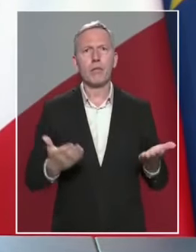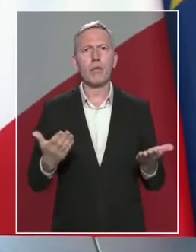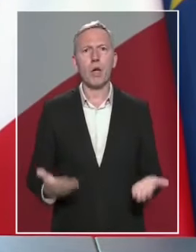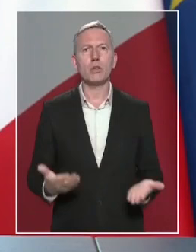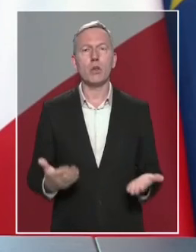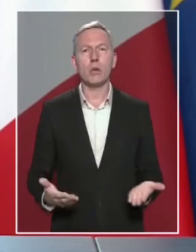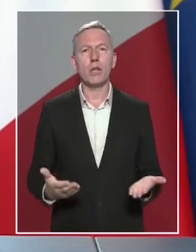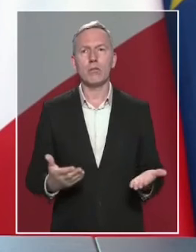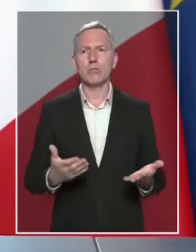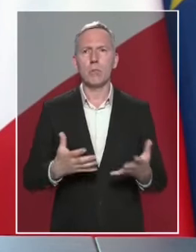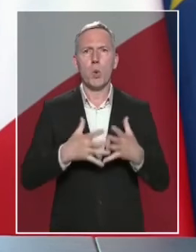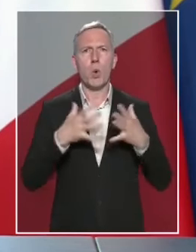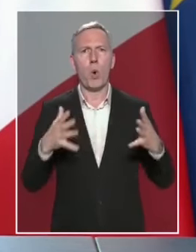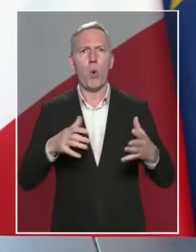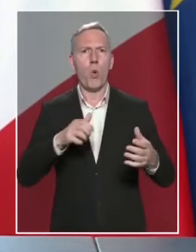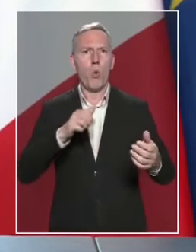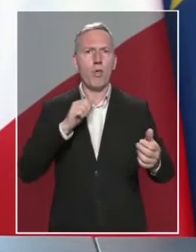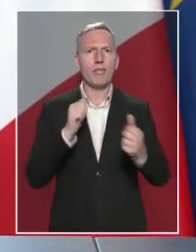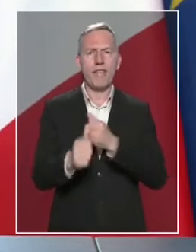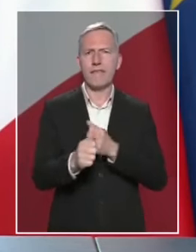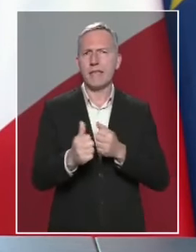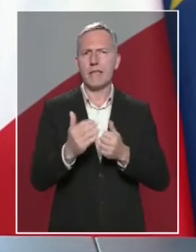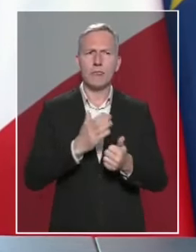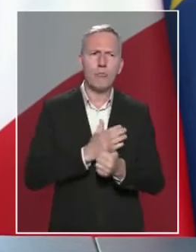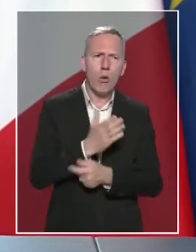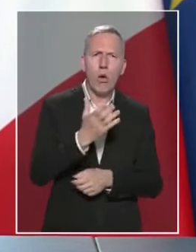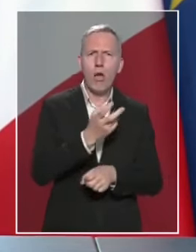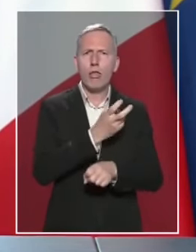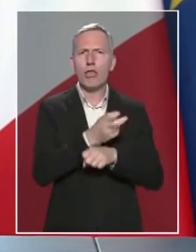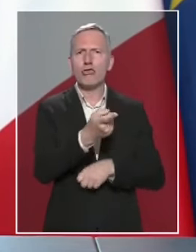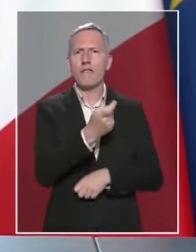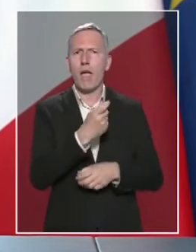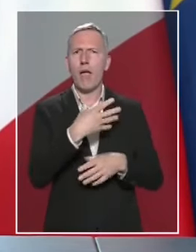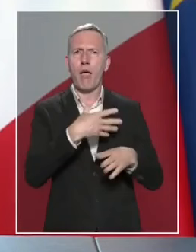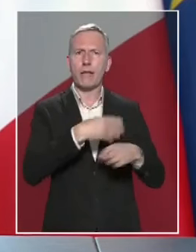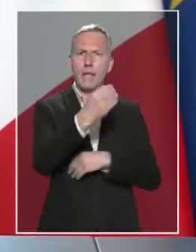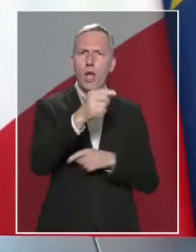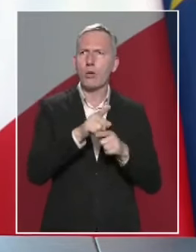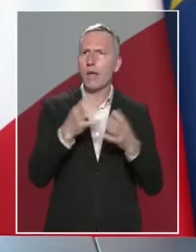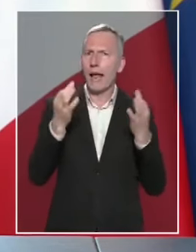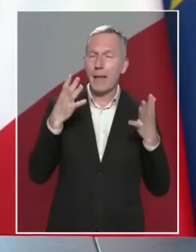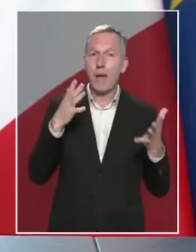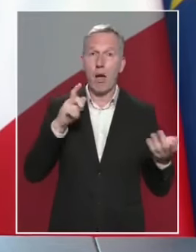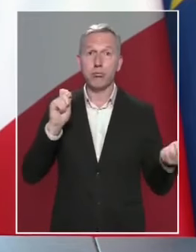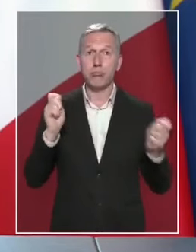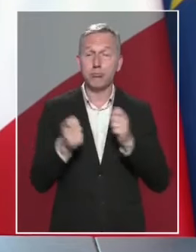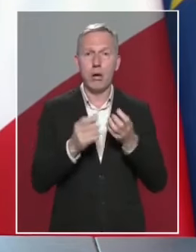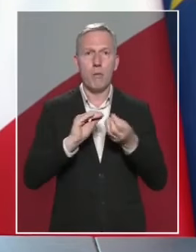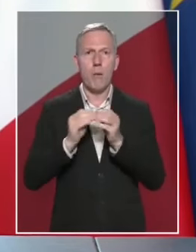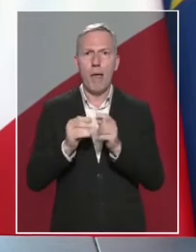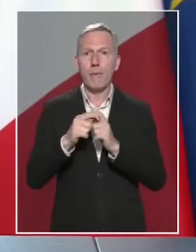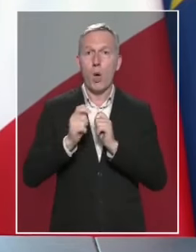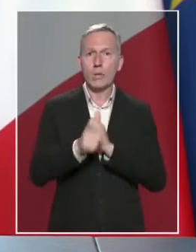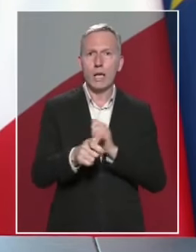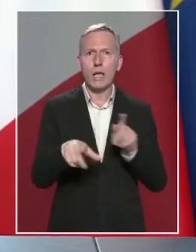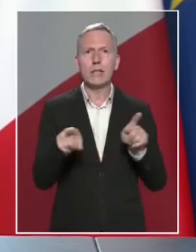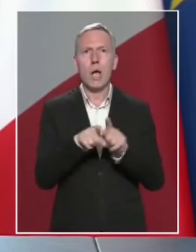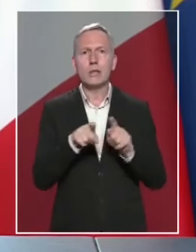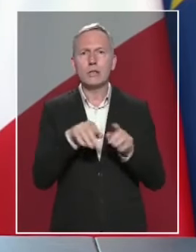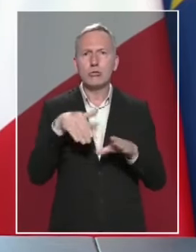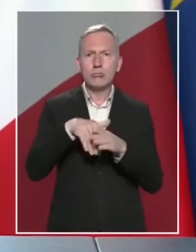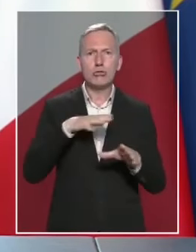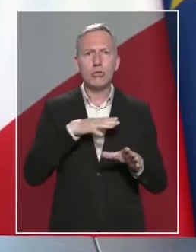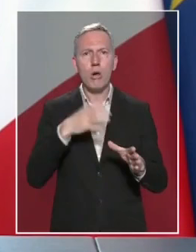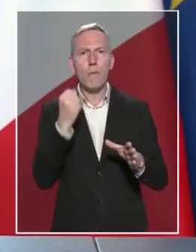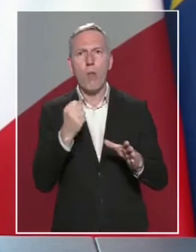les défis qui se présentent à nous, qu'il s'agisse des dangers extérieurs, du dérèglement climatique et de ses conséquences, ou des menaces à